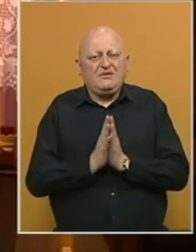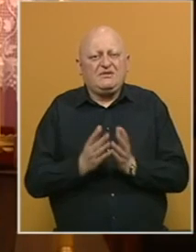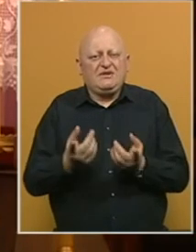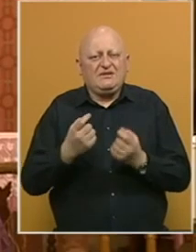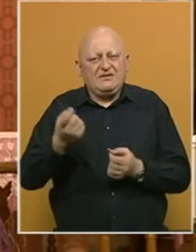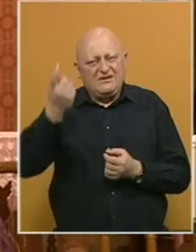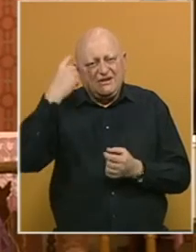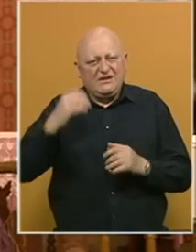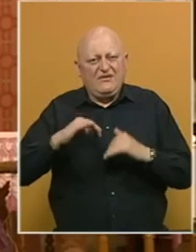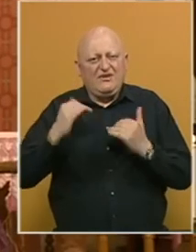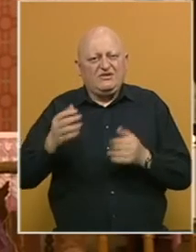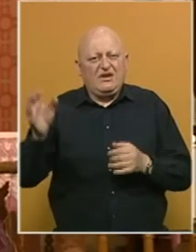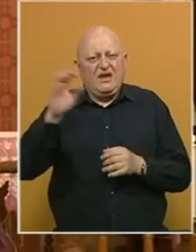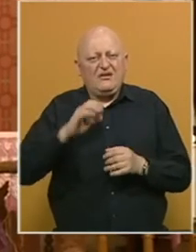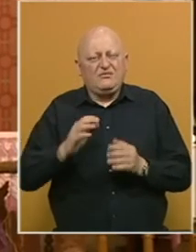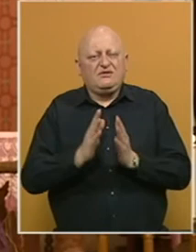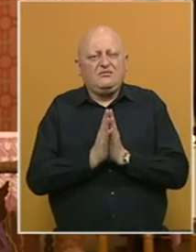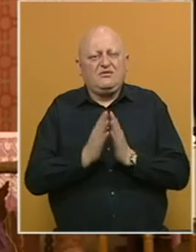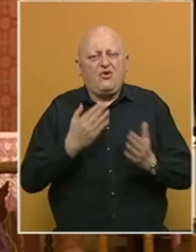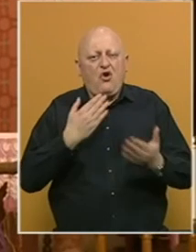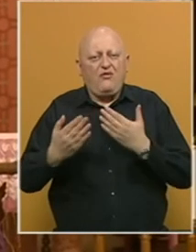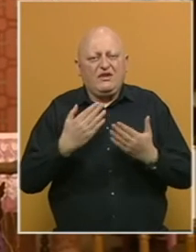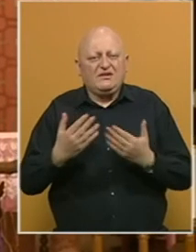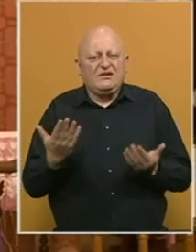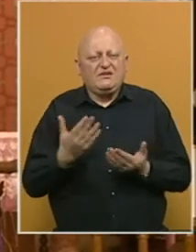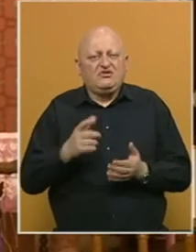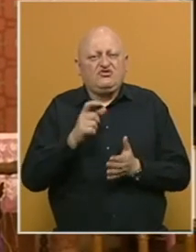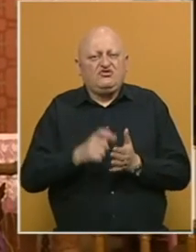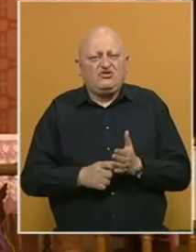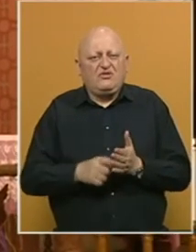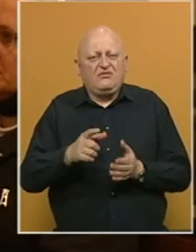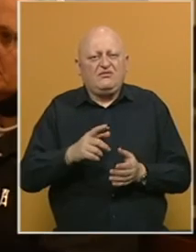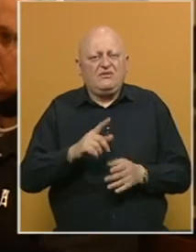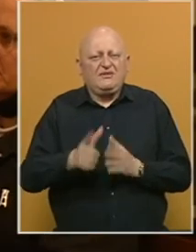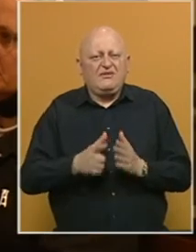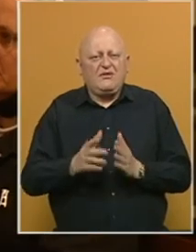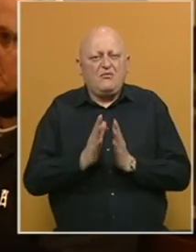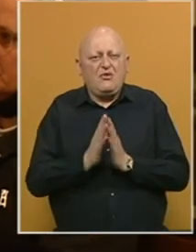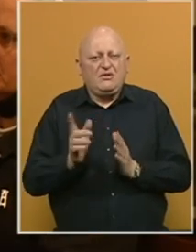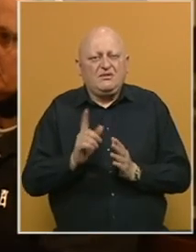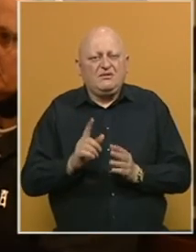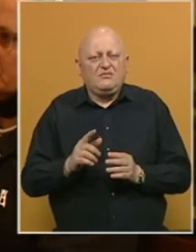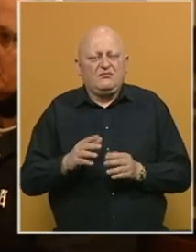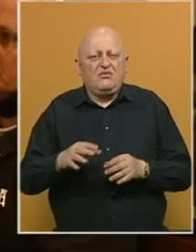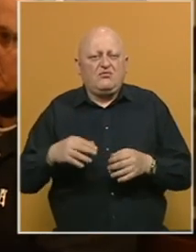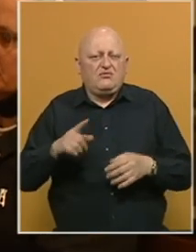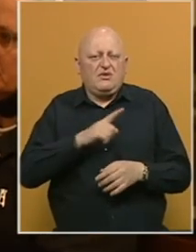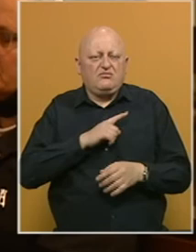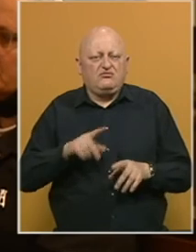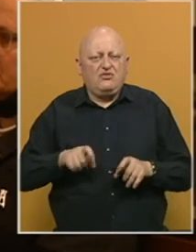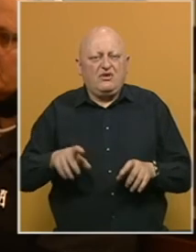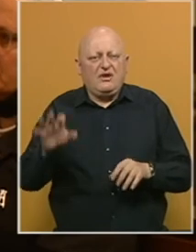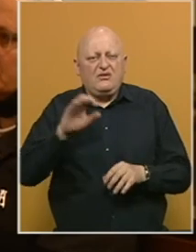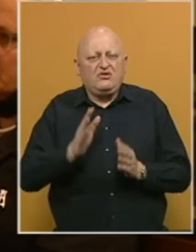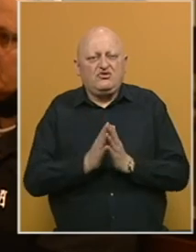inicijativa su u sekretarijata Vijeća Evropskih biskupskih konferencija, čiji će članovi tokom korizme Misuza preminule od koronavirusa u